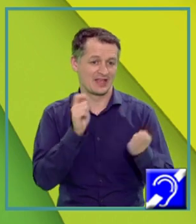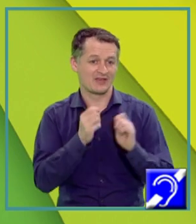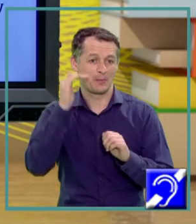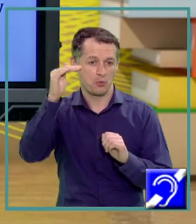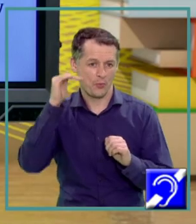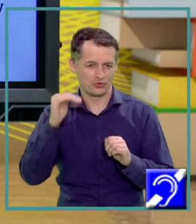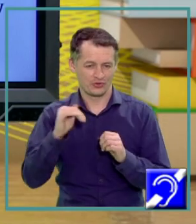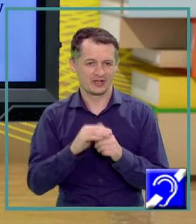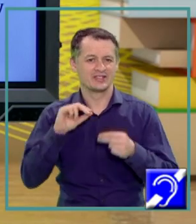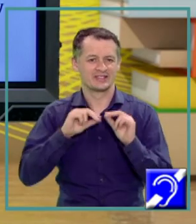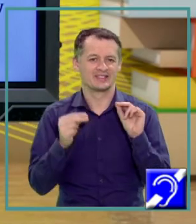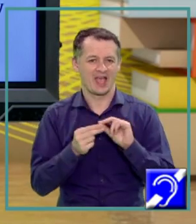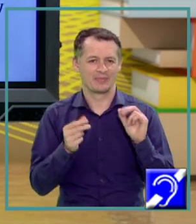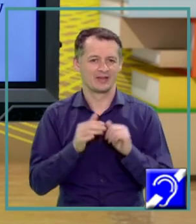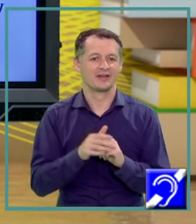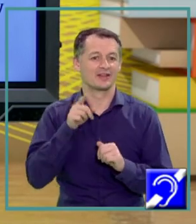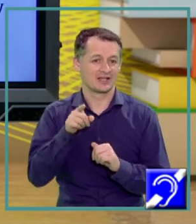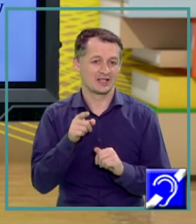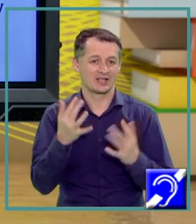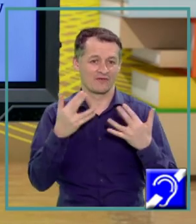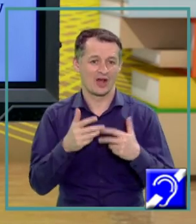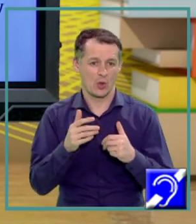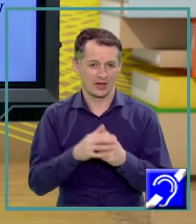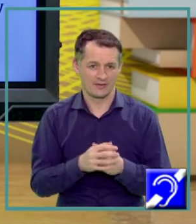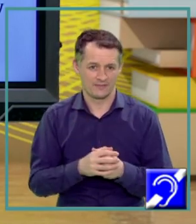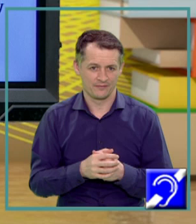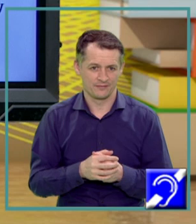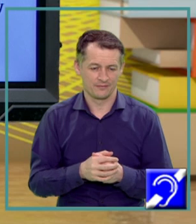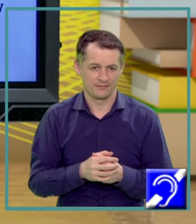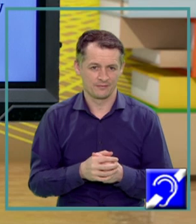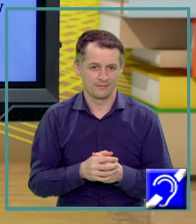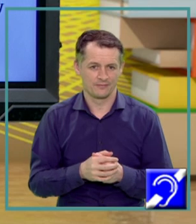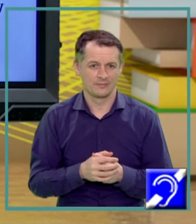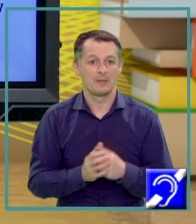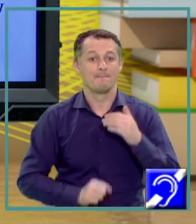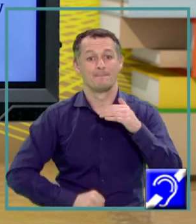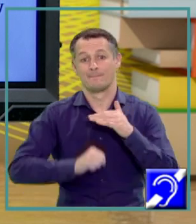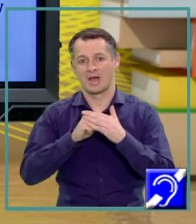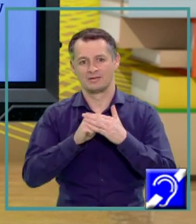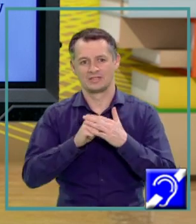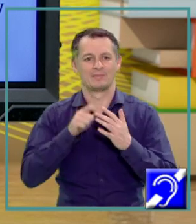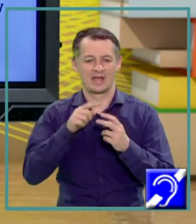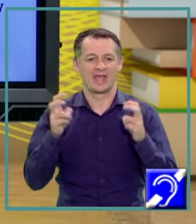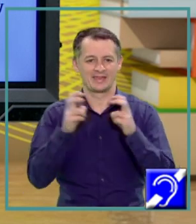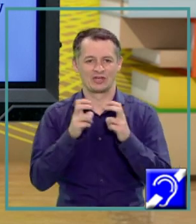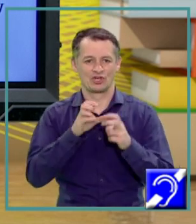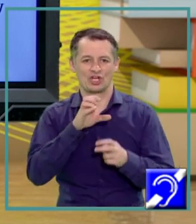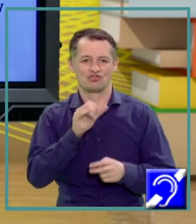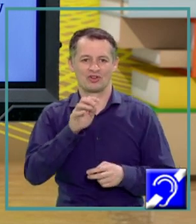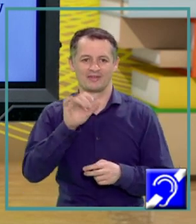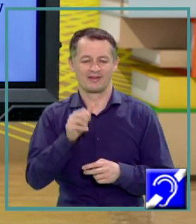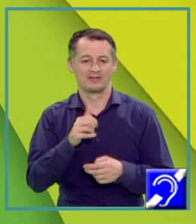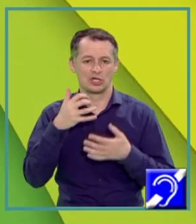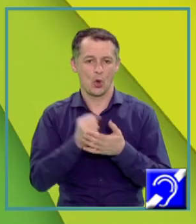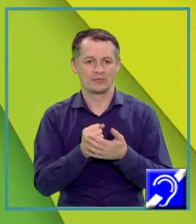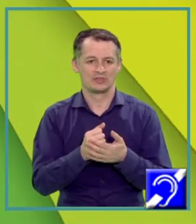Înseamnă că această valoare maximă a energiei cinetice se